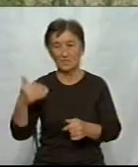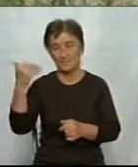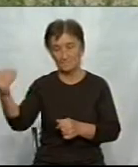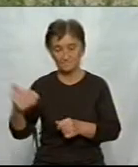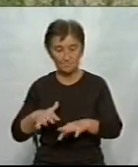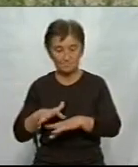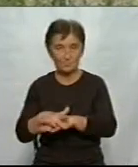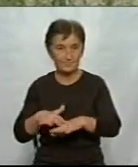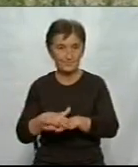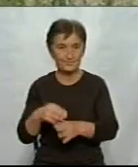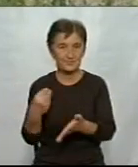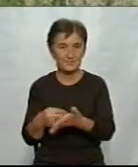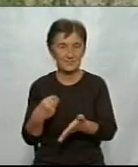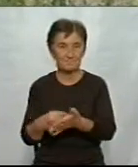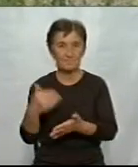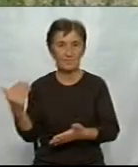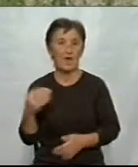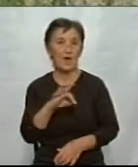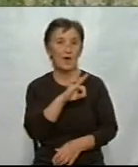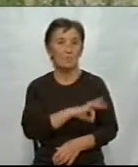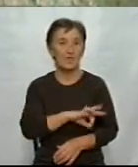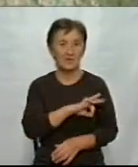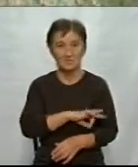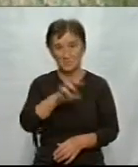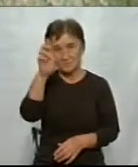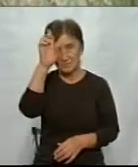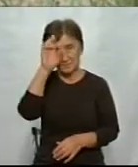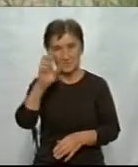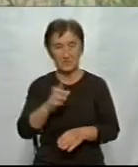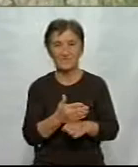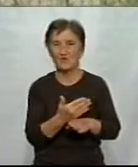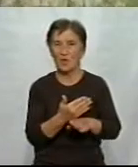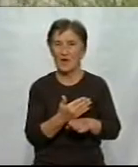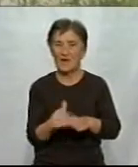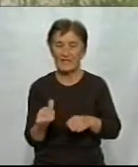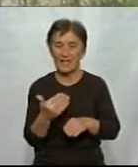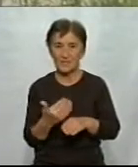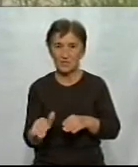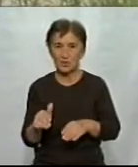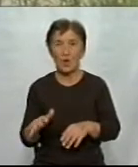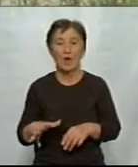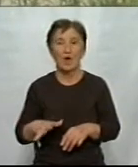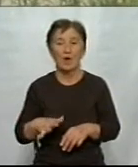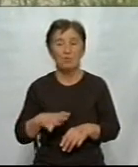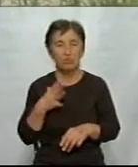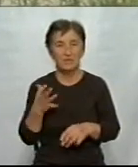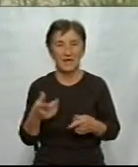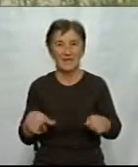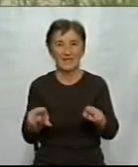пільгового кредиту державного будував. Була така